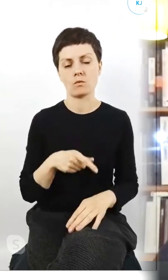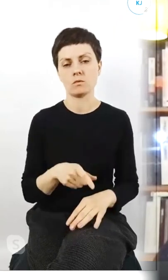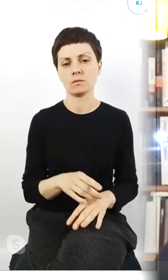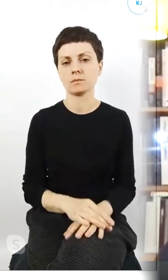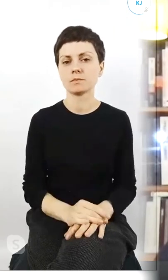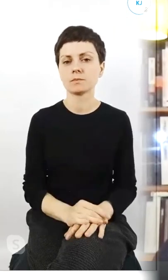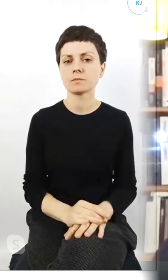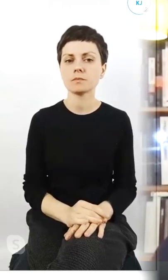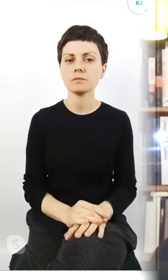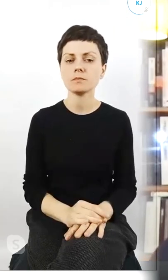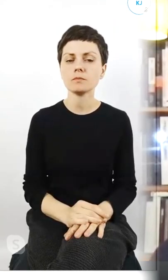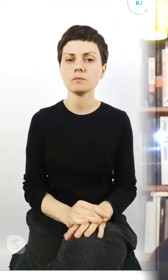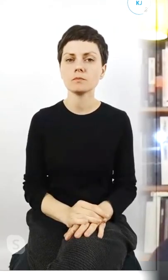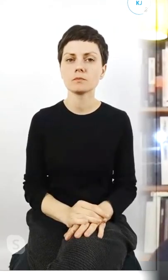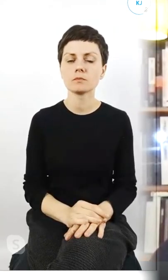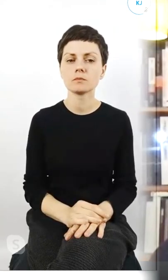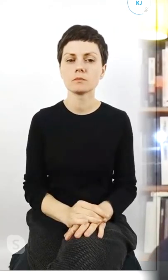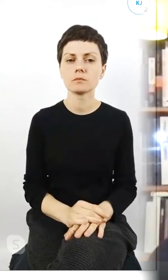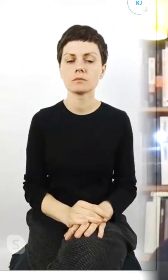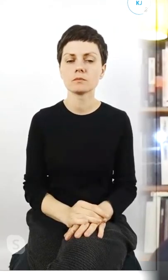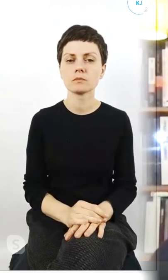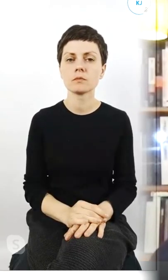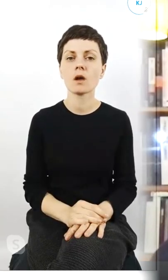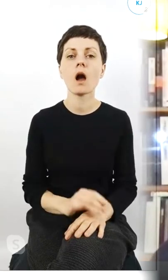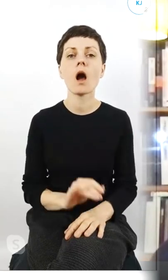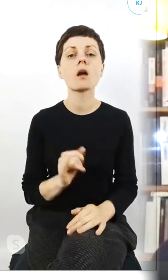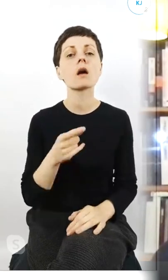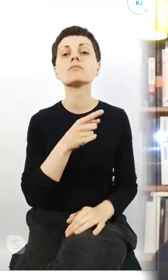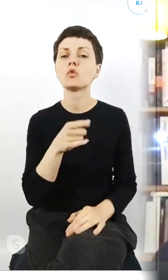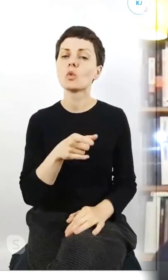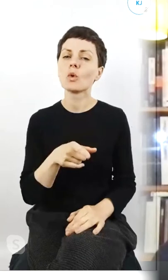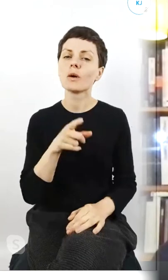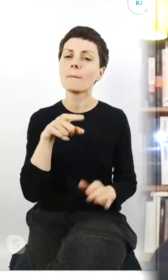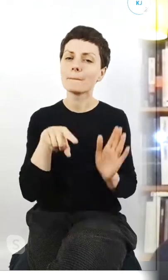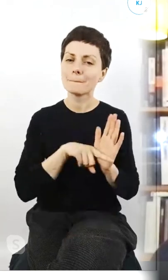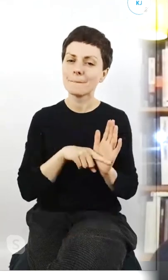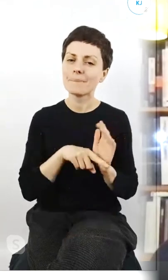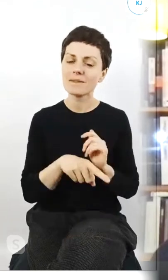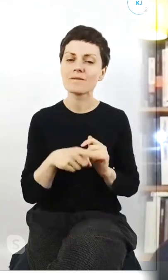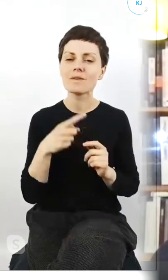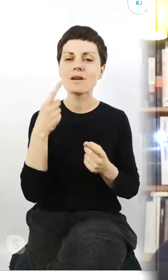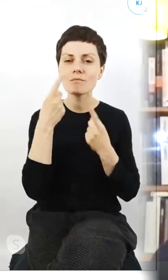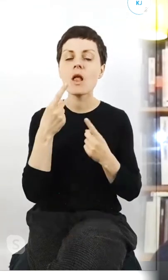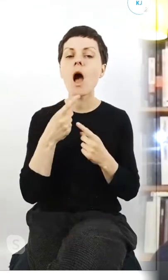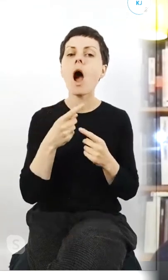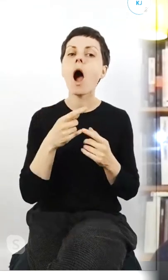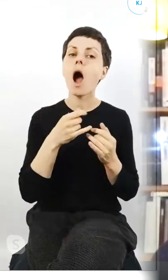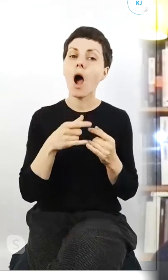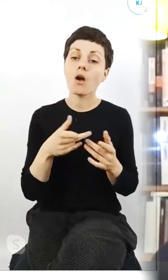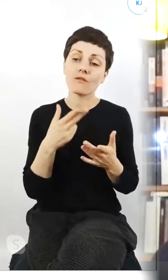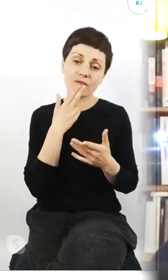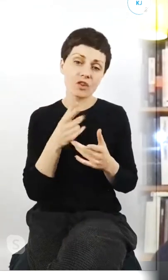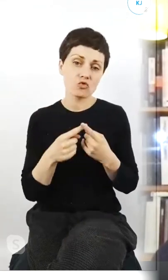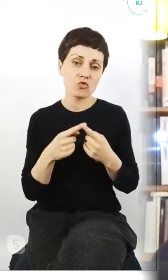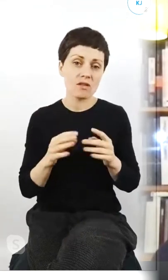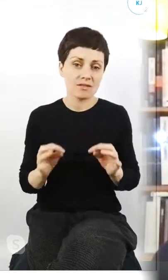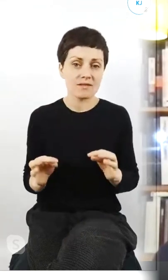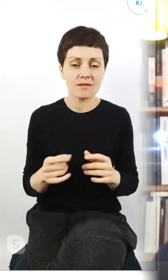A jak wy na to patrzycie, to jest jeden z ponurych scenariuszy, który w zasadzie już się dzieje jakoś, tak?